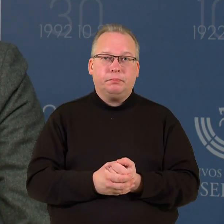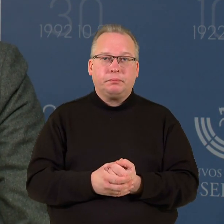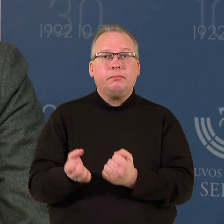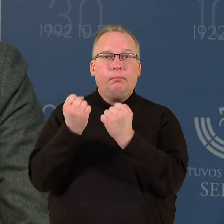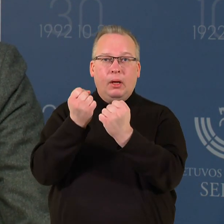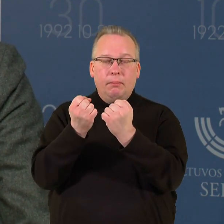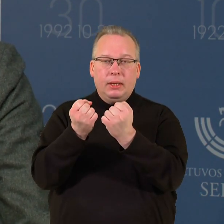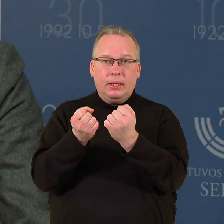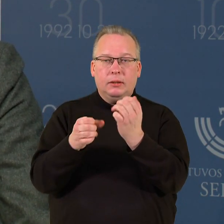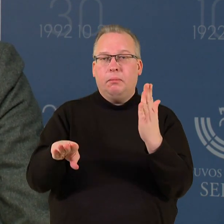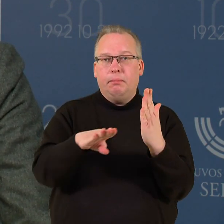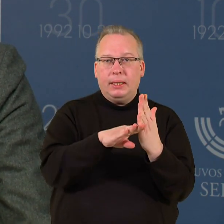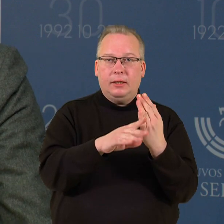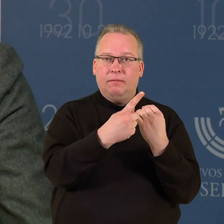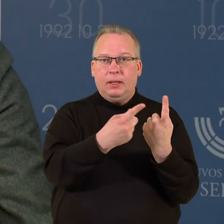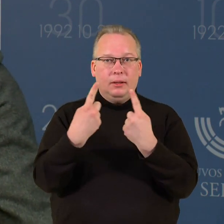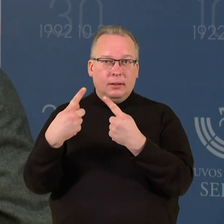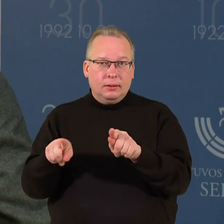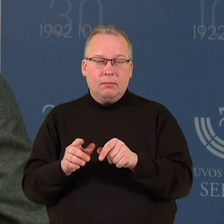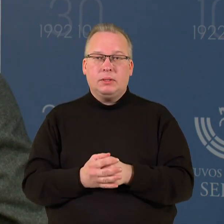palaikyti, paremt vieni kitus,